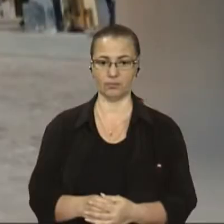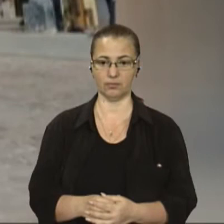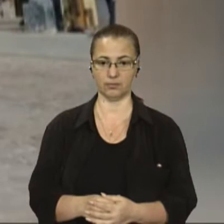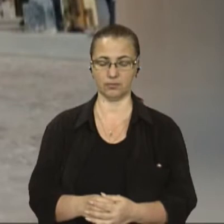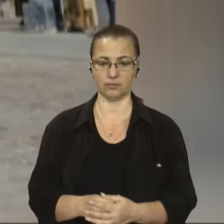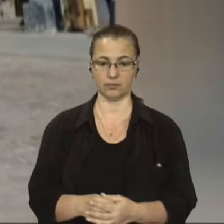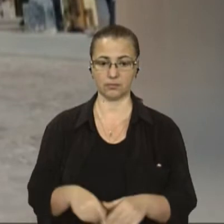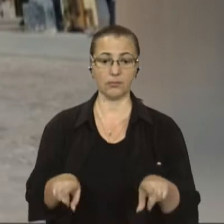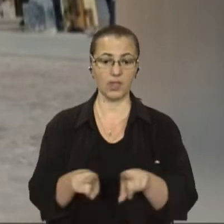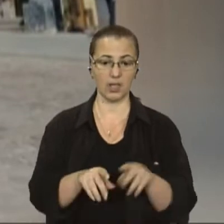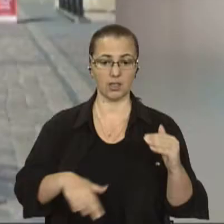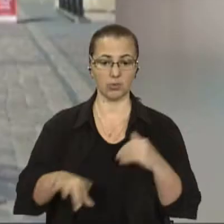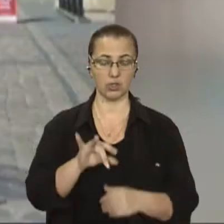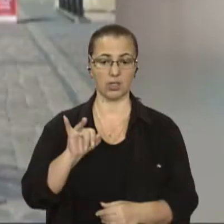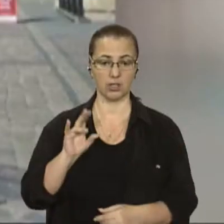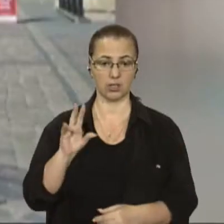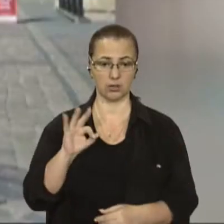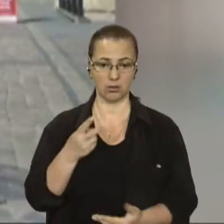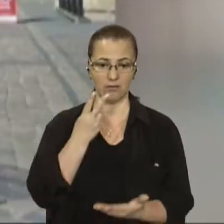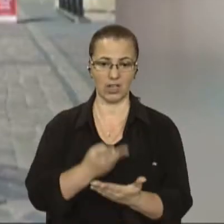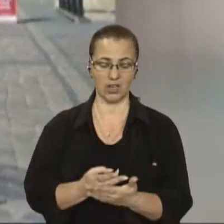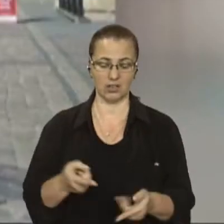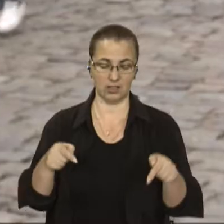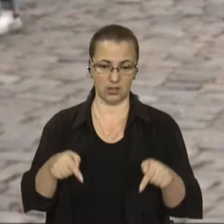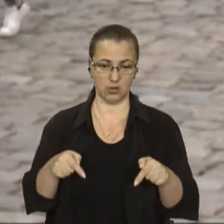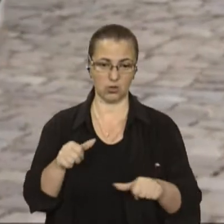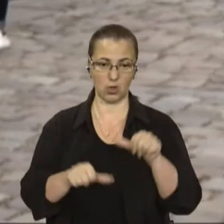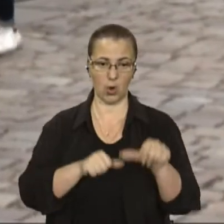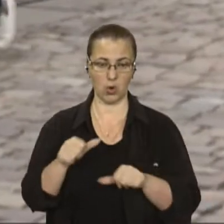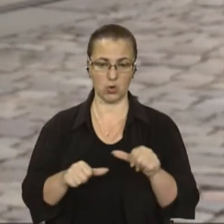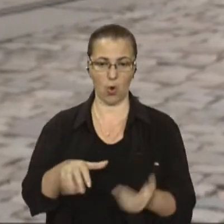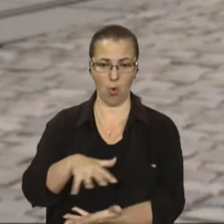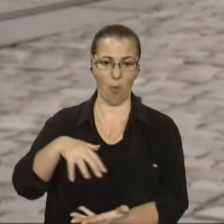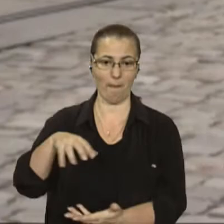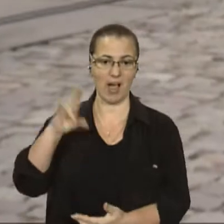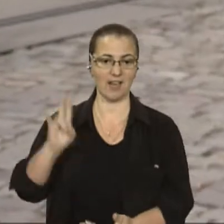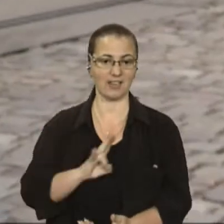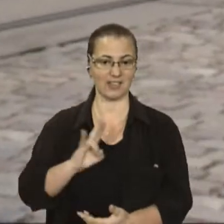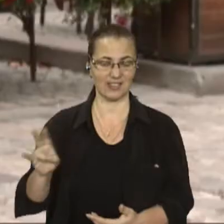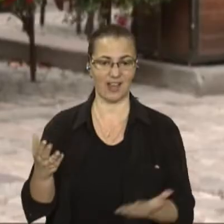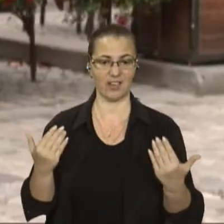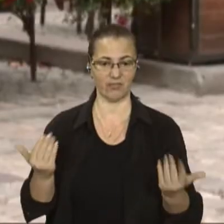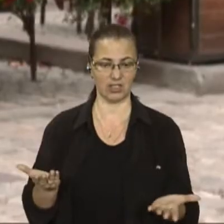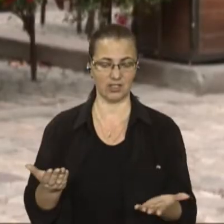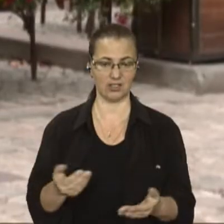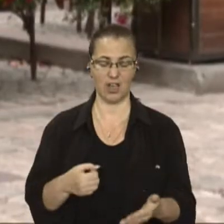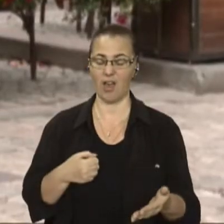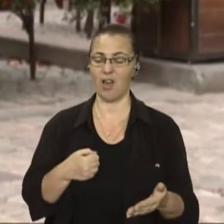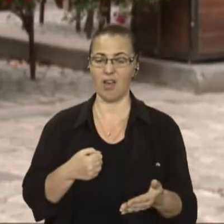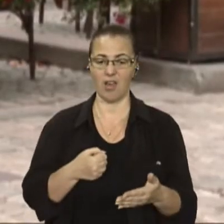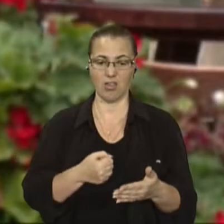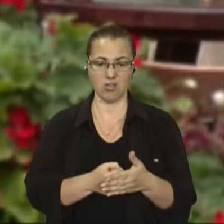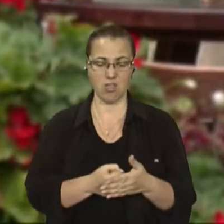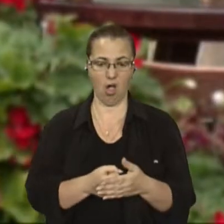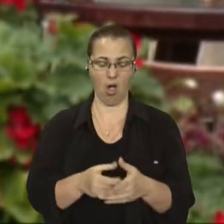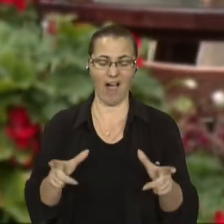А так площа Ринок виглядала цьогоріч у пасхальні вихідні. У 2020-му на докарантинний рівень не вийде жодна із